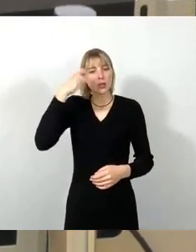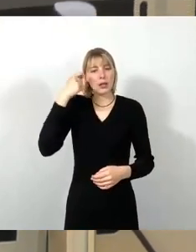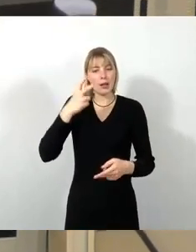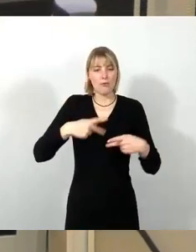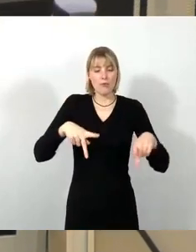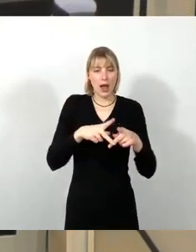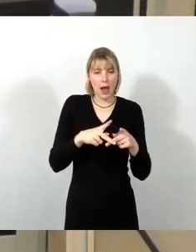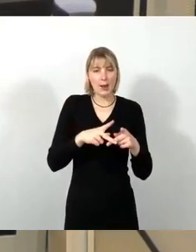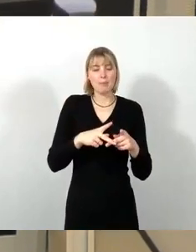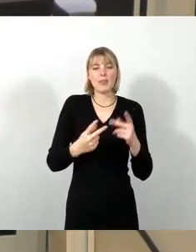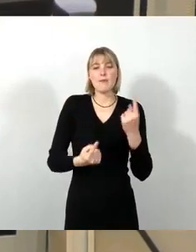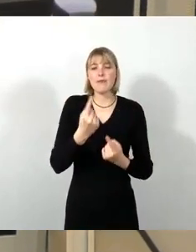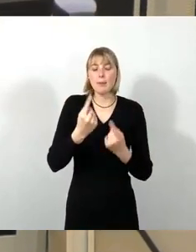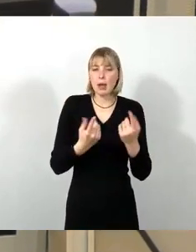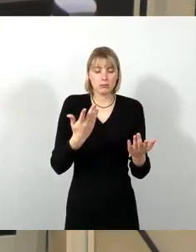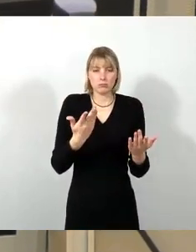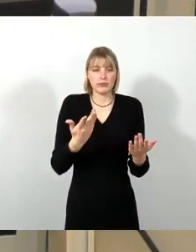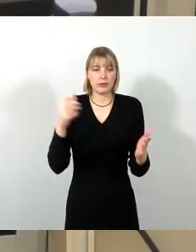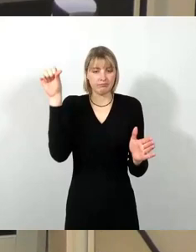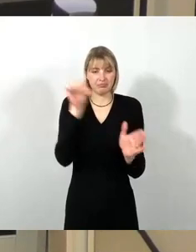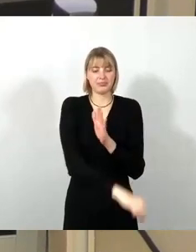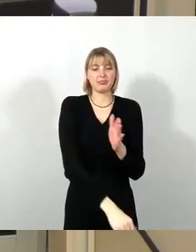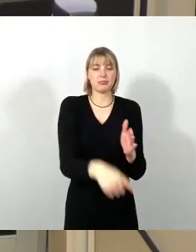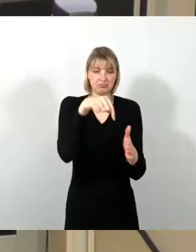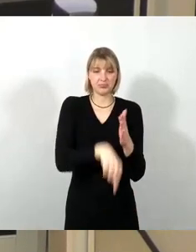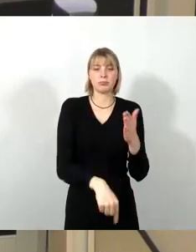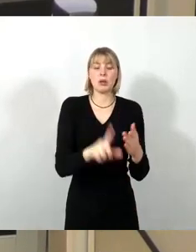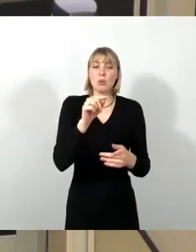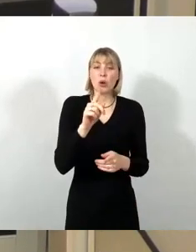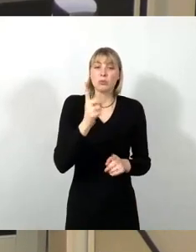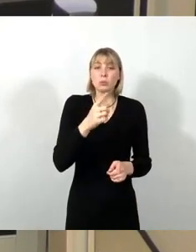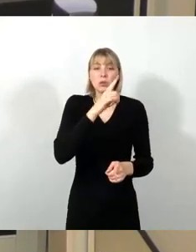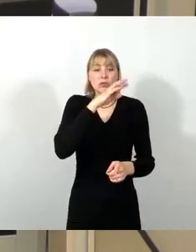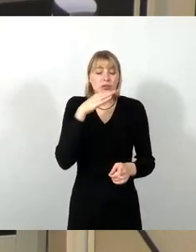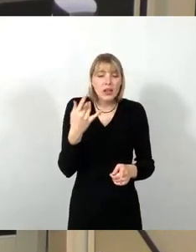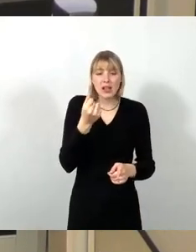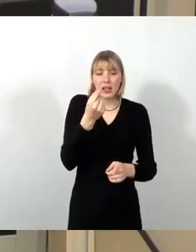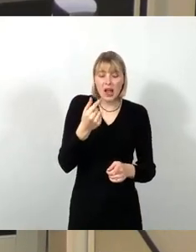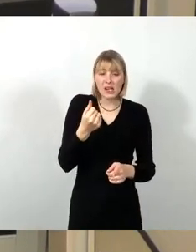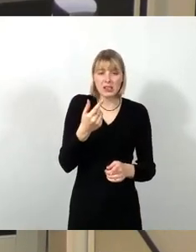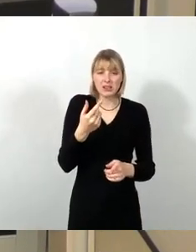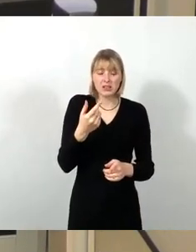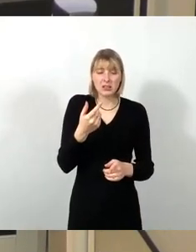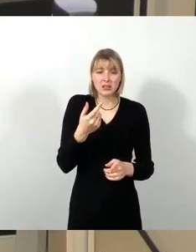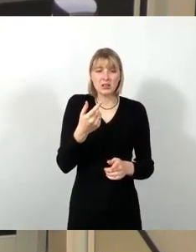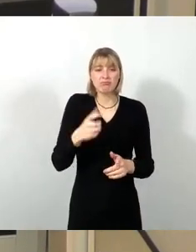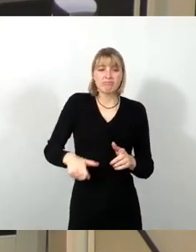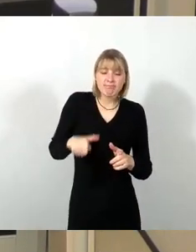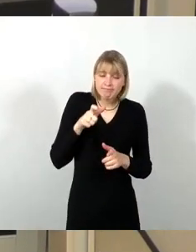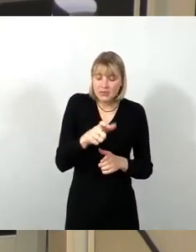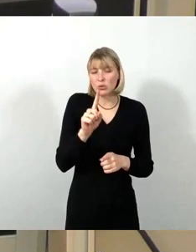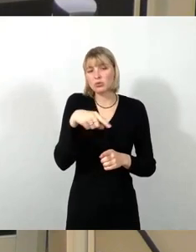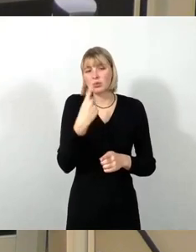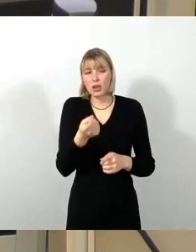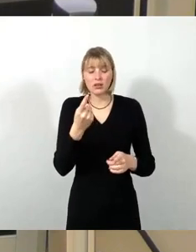verloren. Und was machen wir? Wir müssen uns für relativ viel Geld einmieten irgendwo. Wir sind im Umweltzentrum und zahlen dafür schon